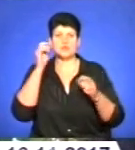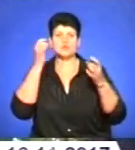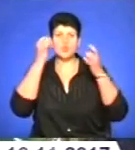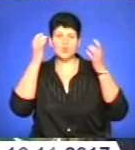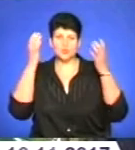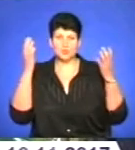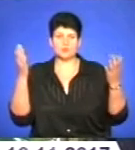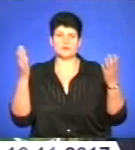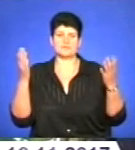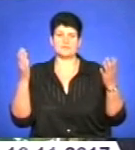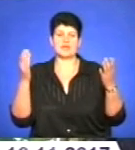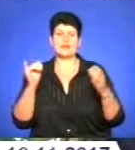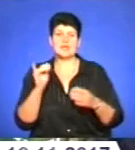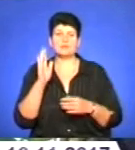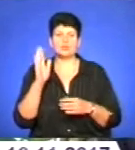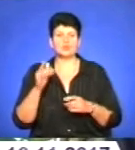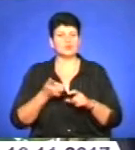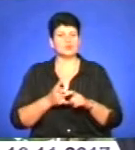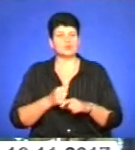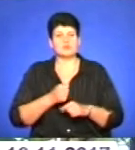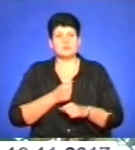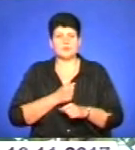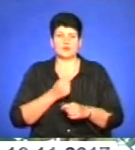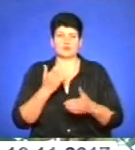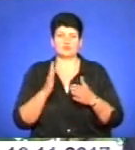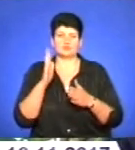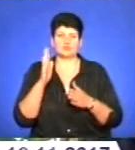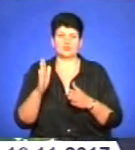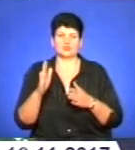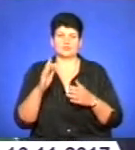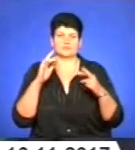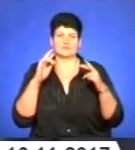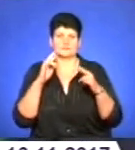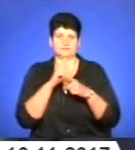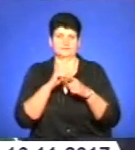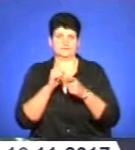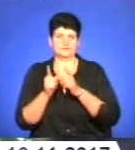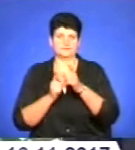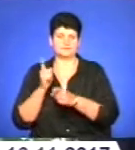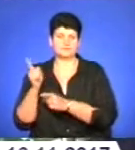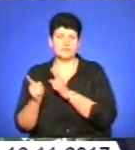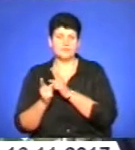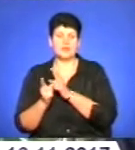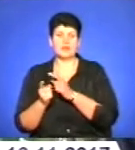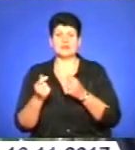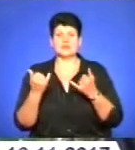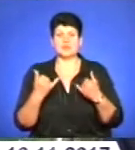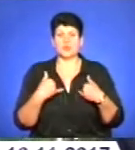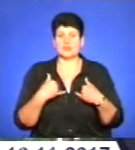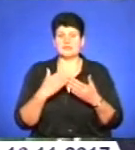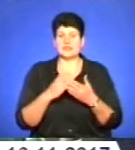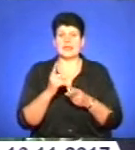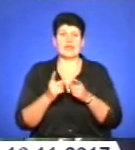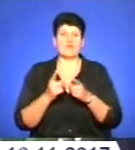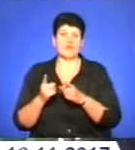І буде дуже прикро, якщо відбудуться якісь незвогородні зміни. Ми, от зараз в нас триває реформа,